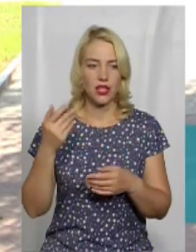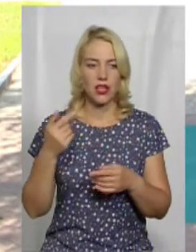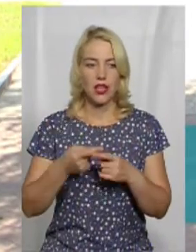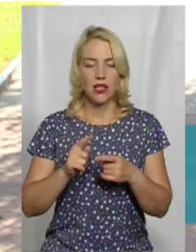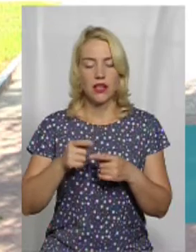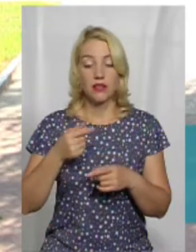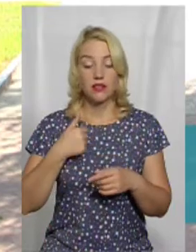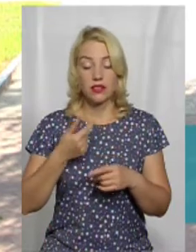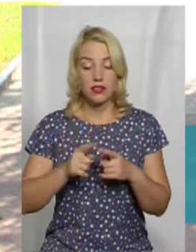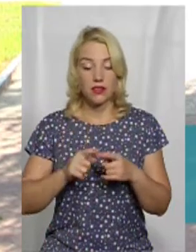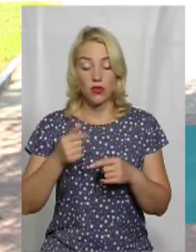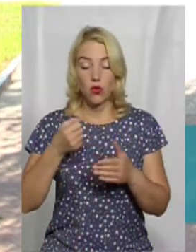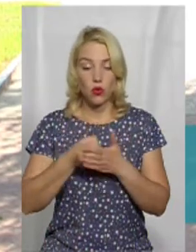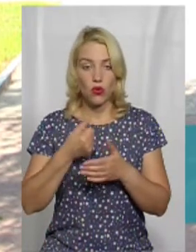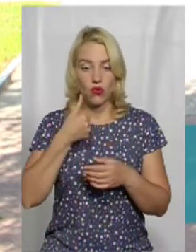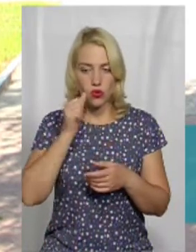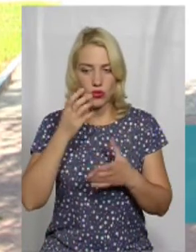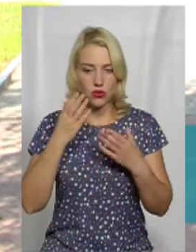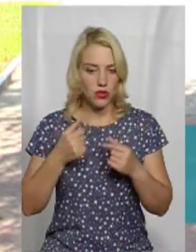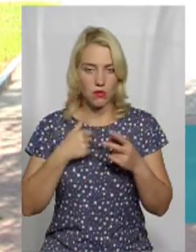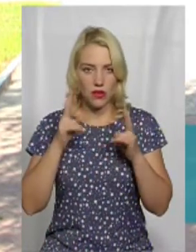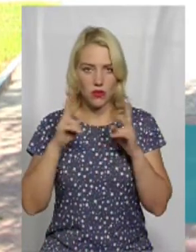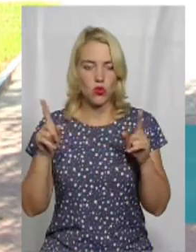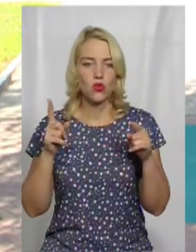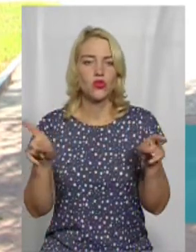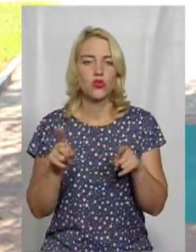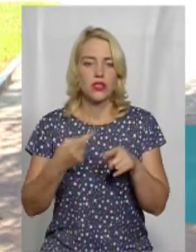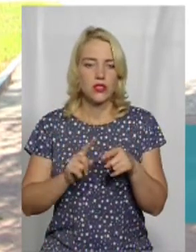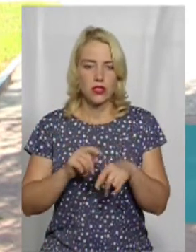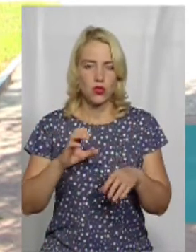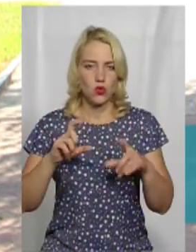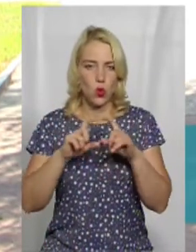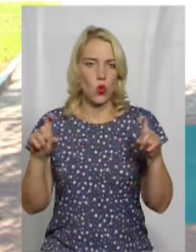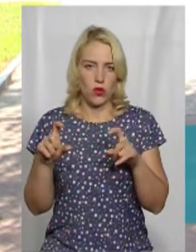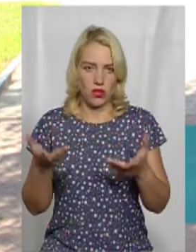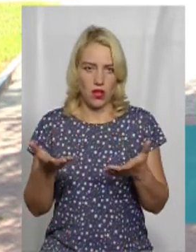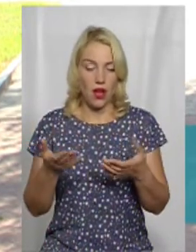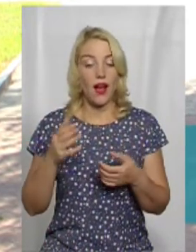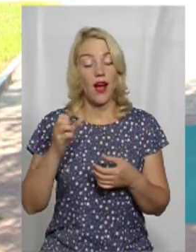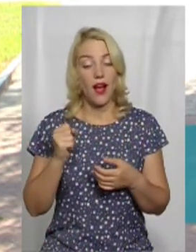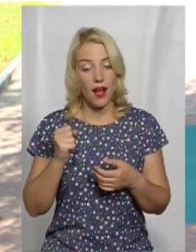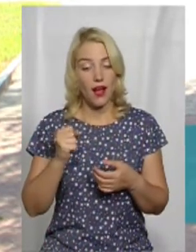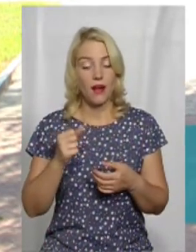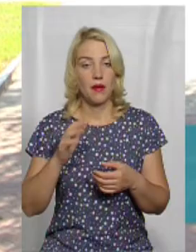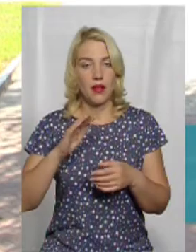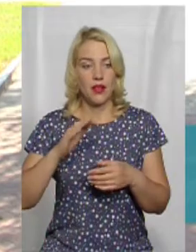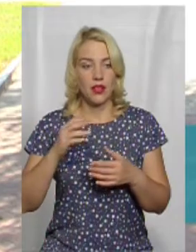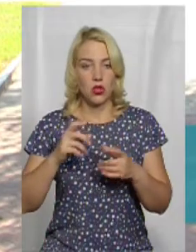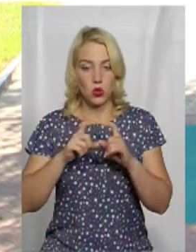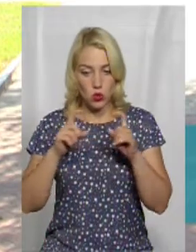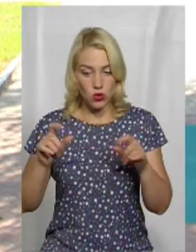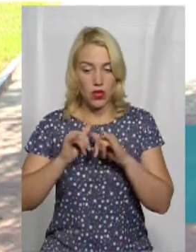ця студія була для мене взагалі невідома, як і для більшості людей, які були присутні на цій зустрічі. Але все ж таки студія